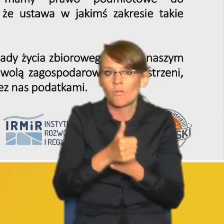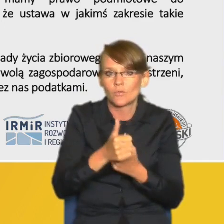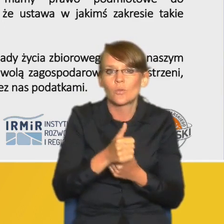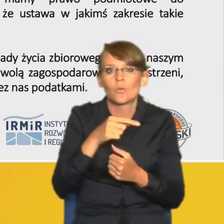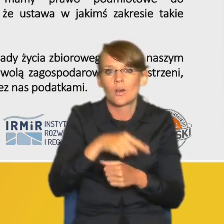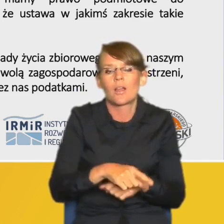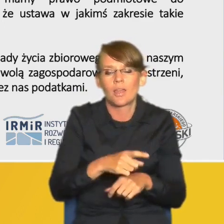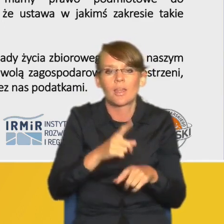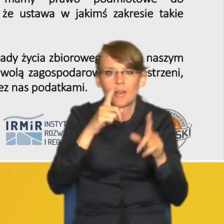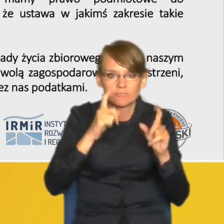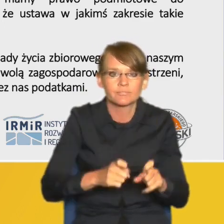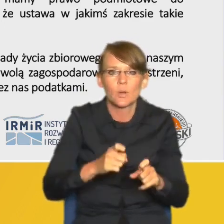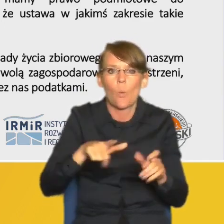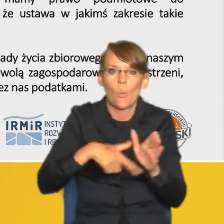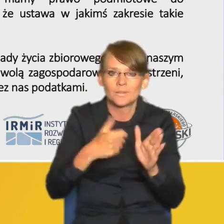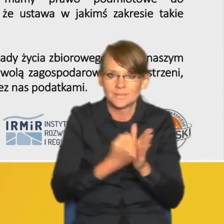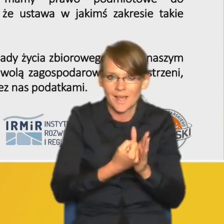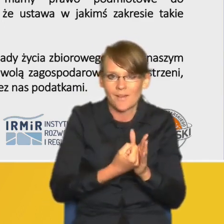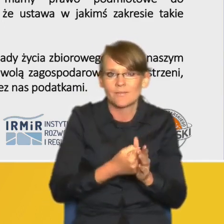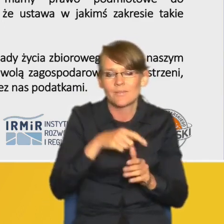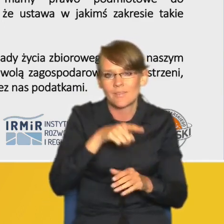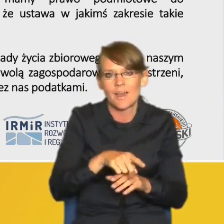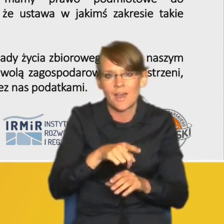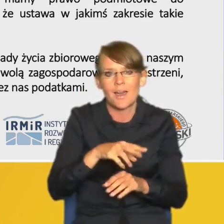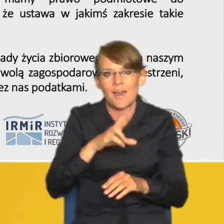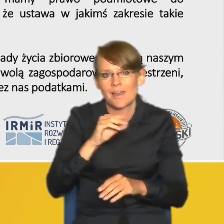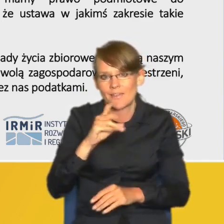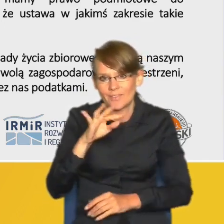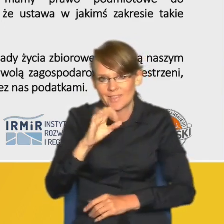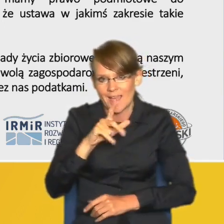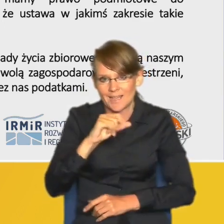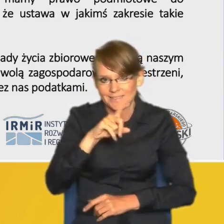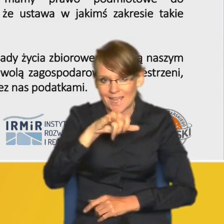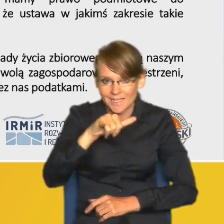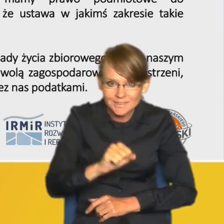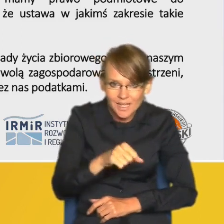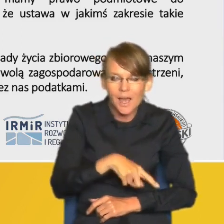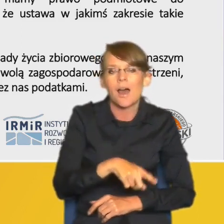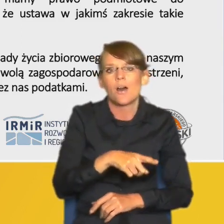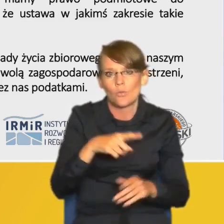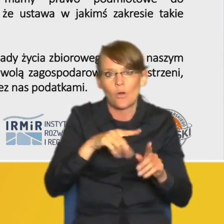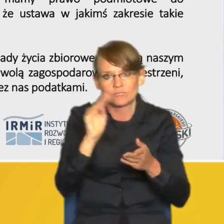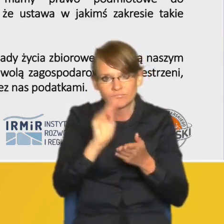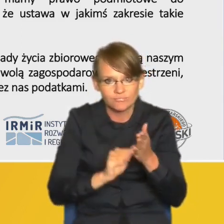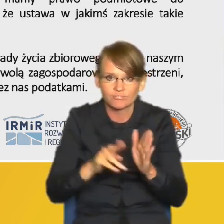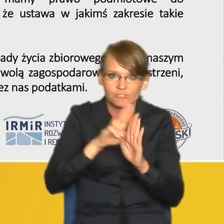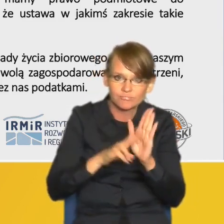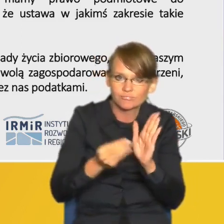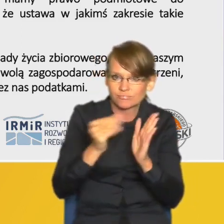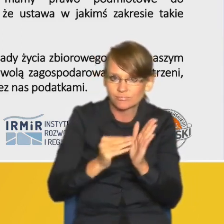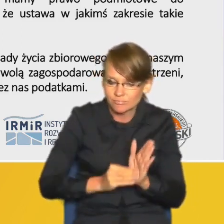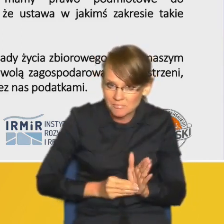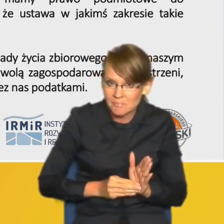wejścia w życie ustawy o rewitalizacji zaczęły być rozbudowywane a które w innych państwach które